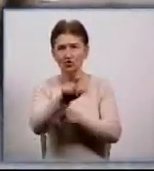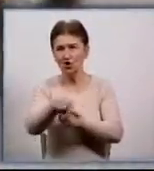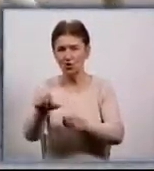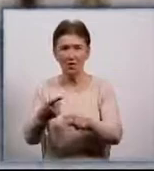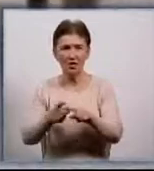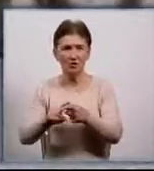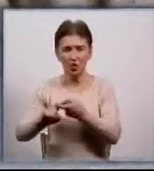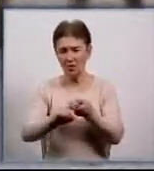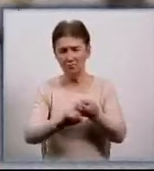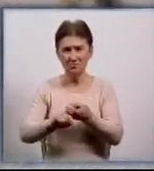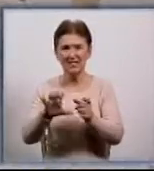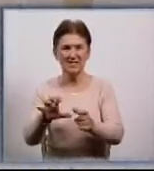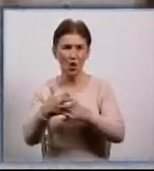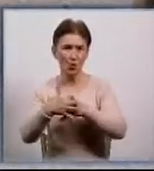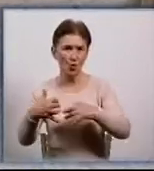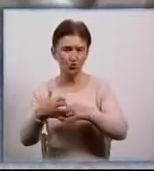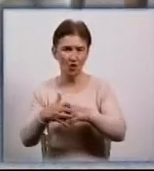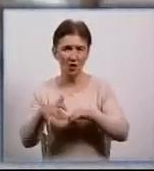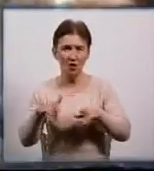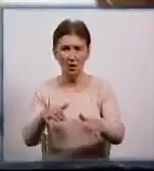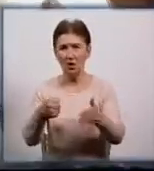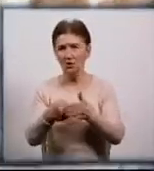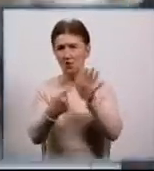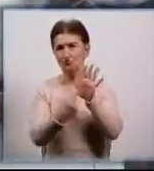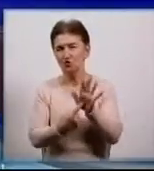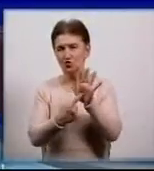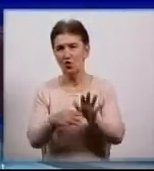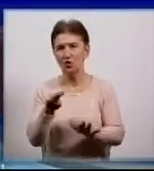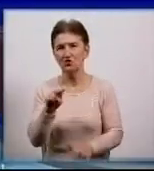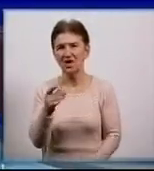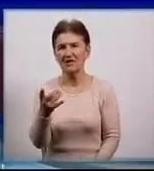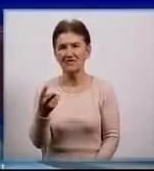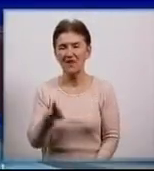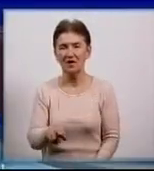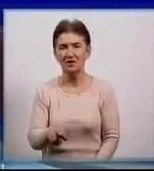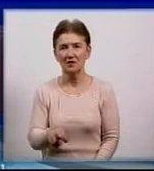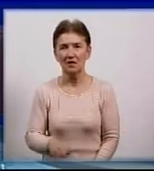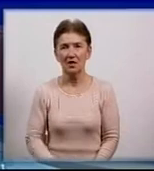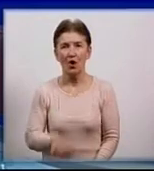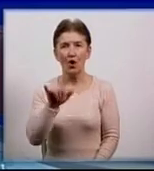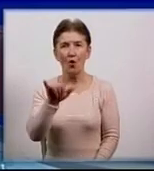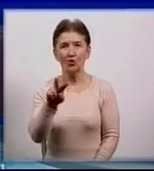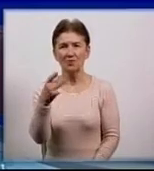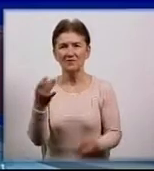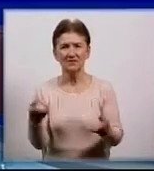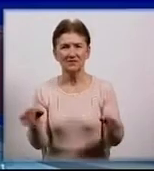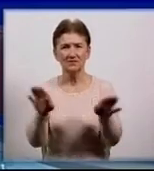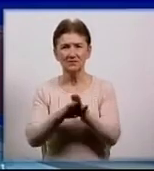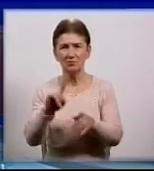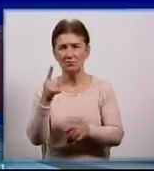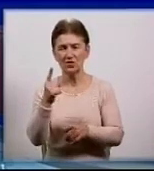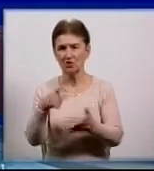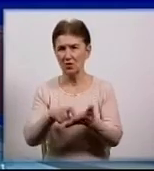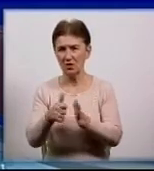хворою кішкою. Карантинні заходи триватимуть до 6 червня. У Кропивницькому закривають старші класи. В